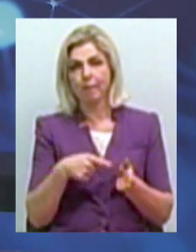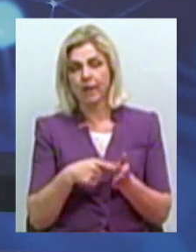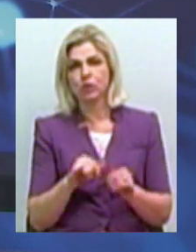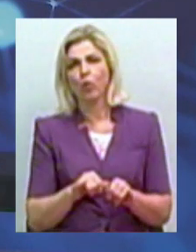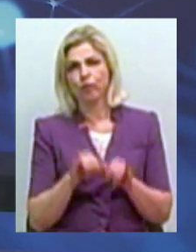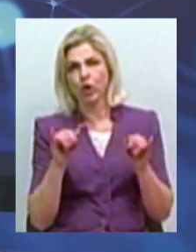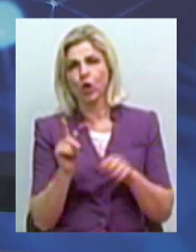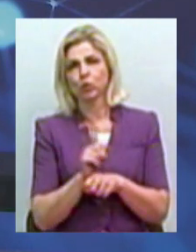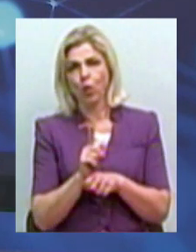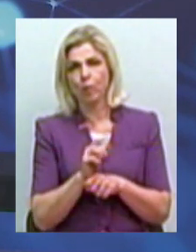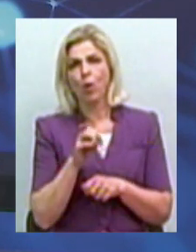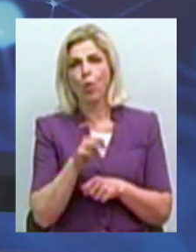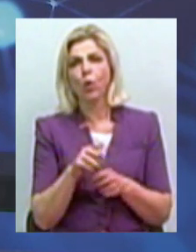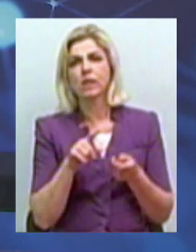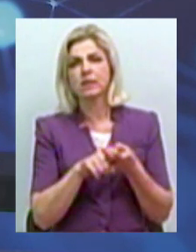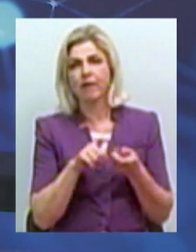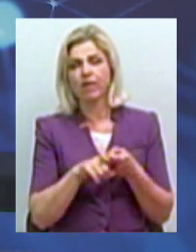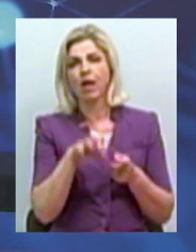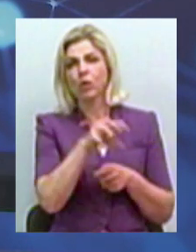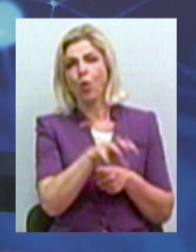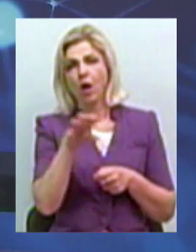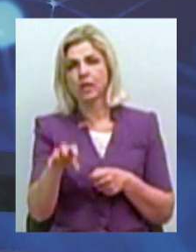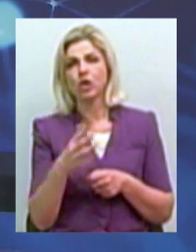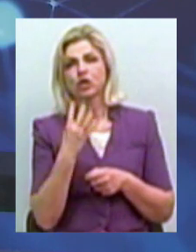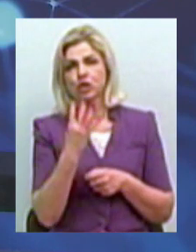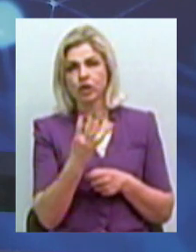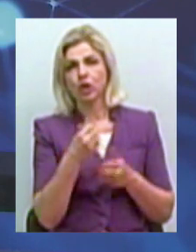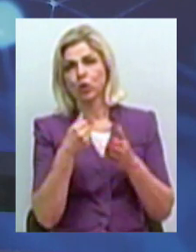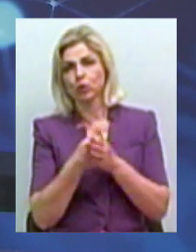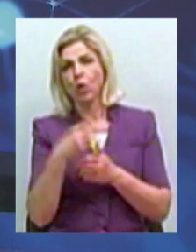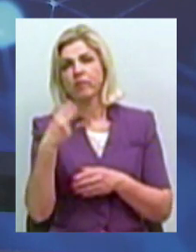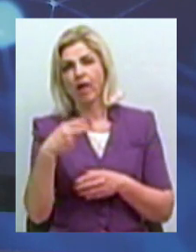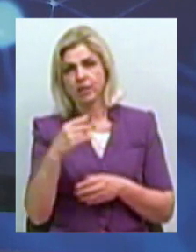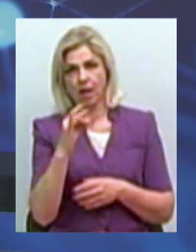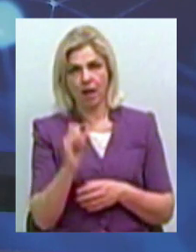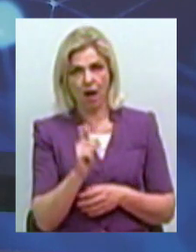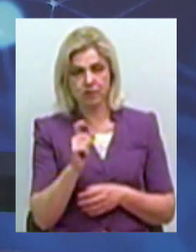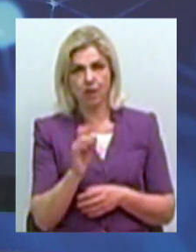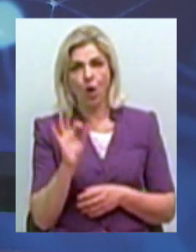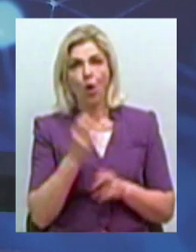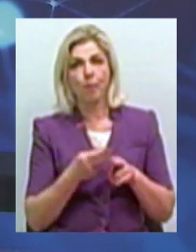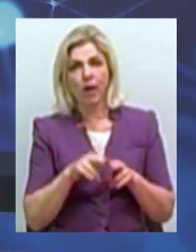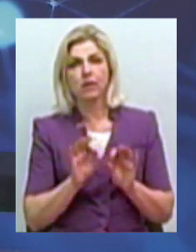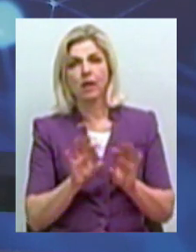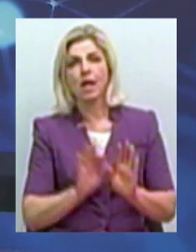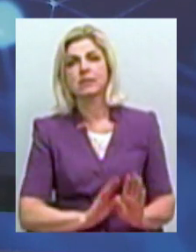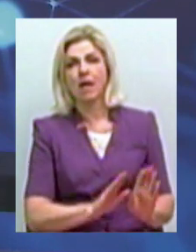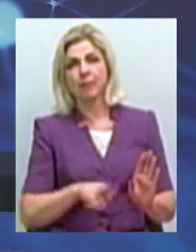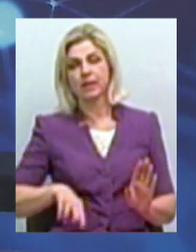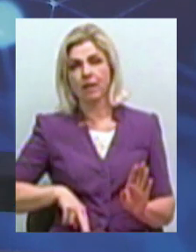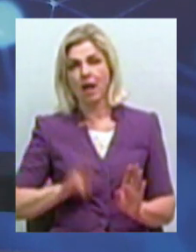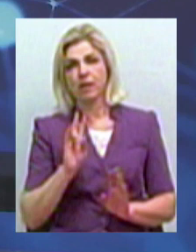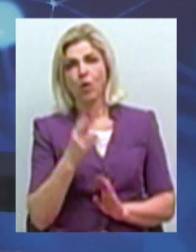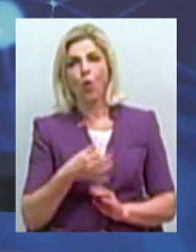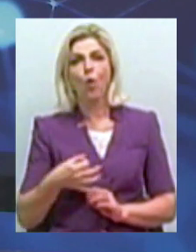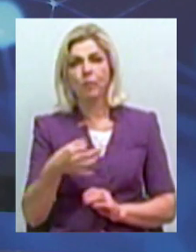норму від залежності від локації від 4 до 20 разів. Про це розповів заступник директора Миколаївського обласного